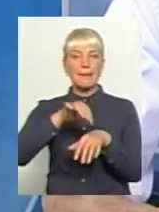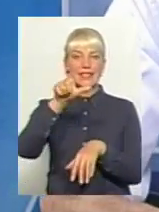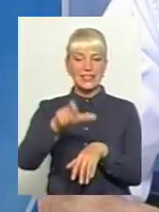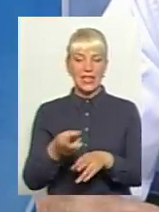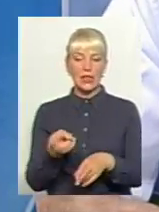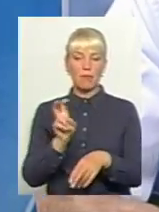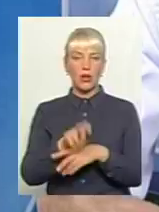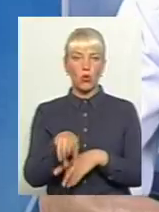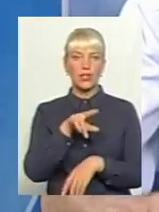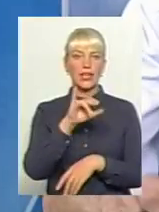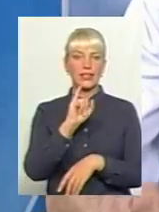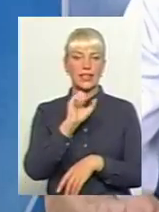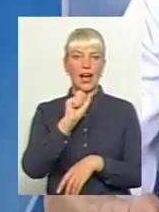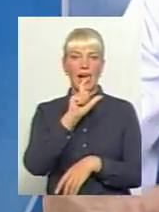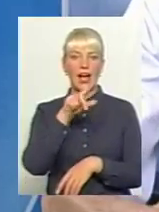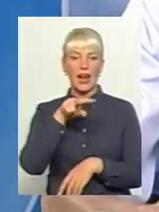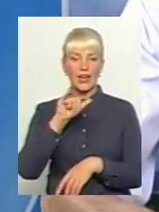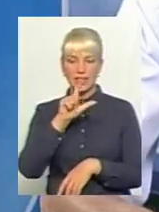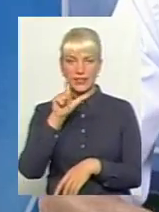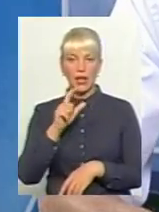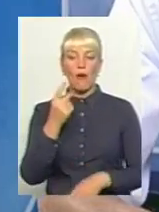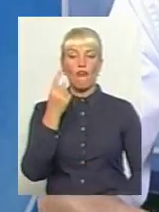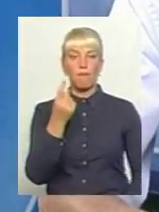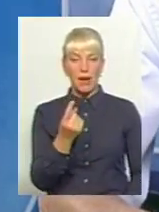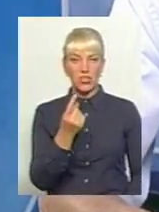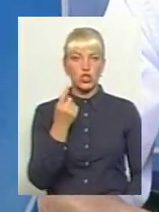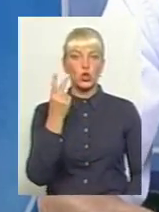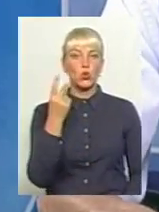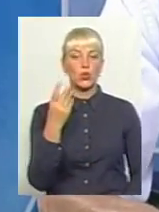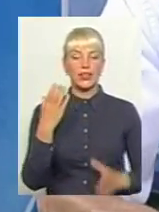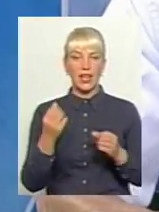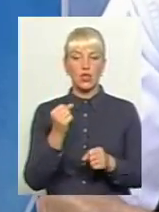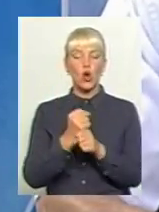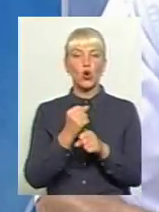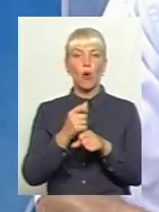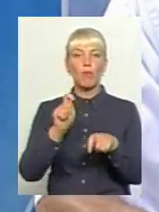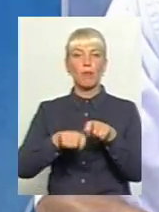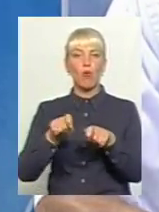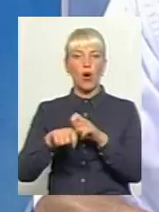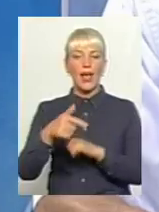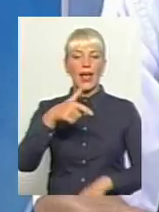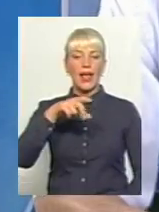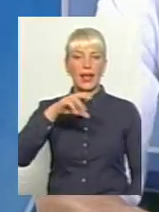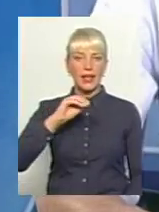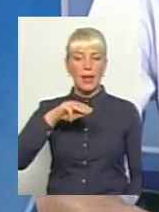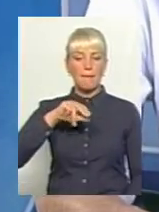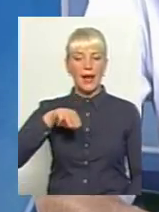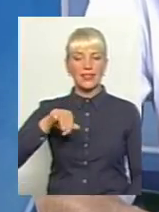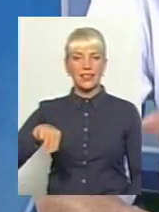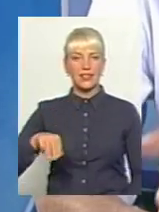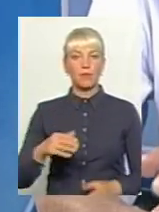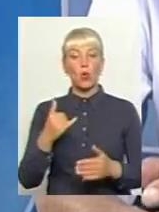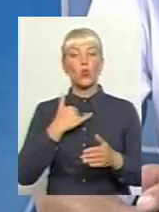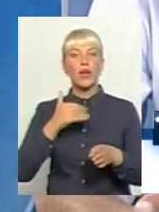приходить на діаліз, ми перший-другий день робимо гепатити. в тому, що в нас поділені зали. Є зал,